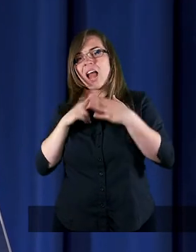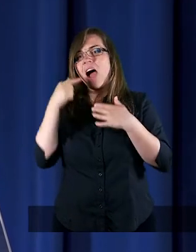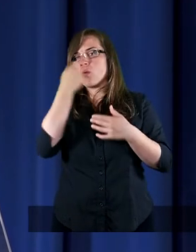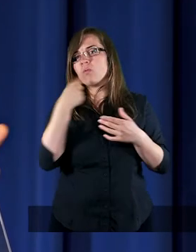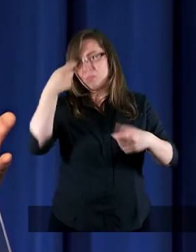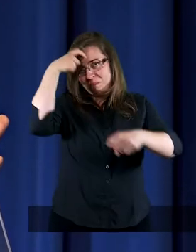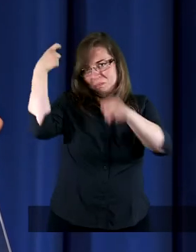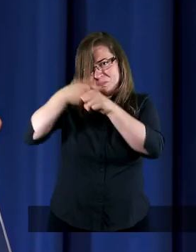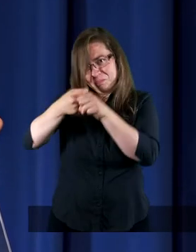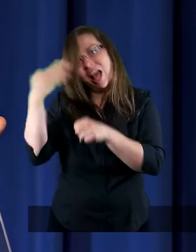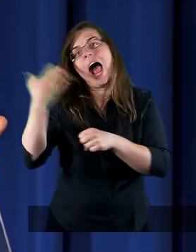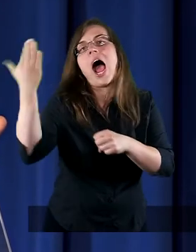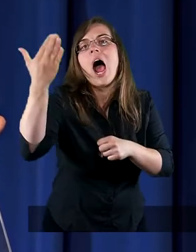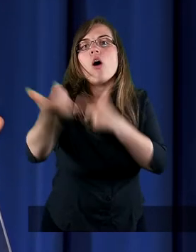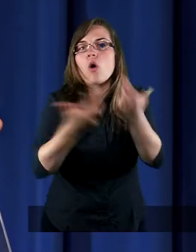Mścił się?